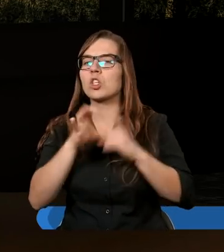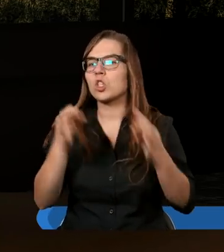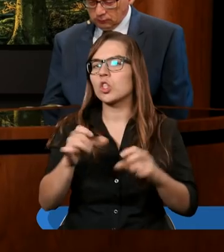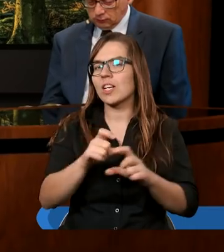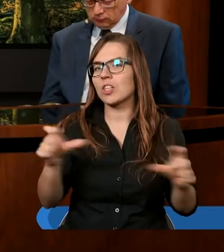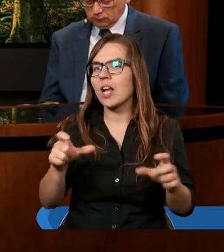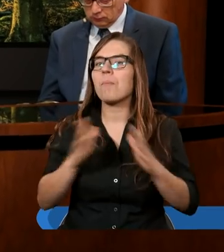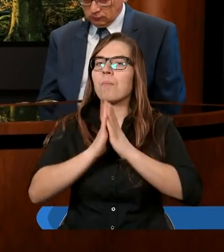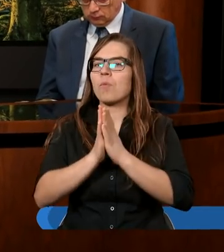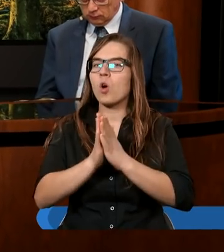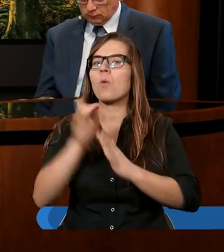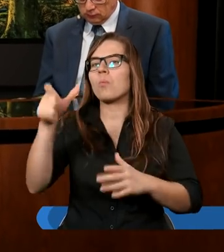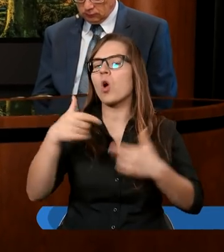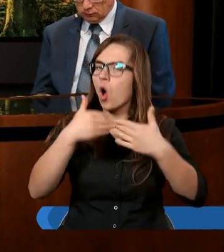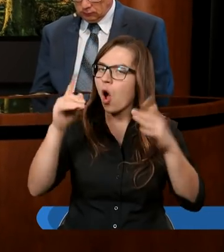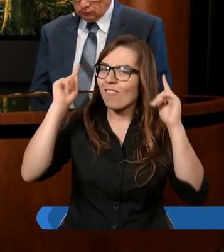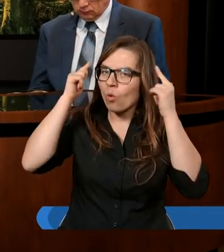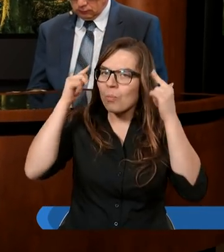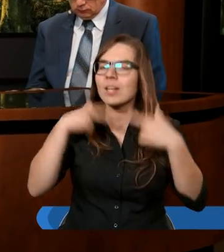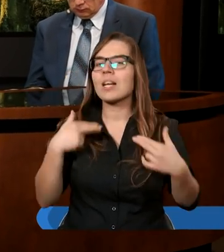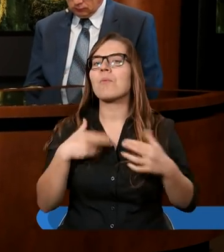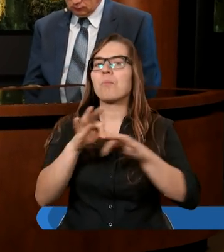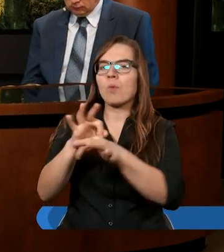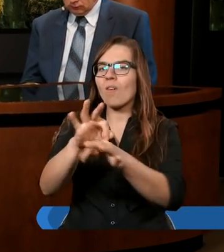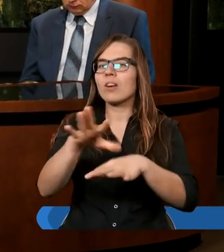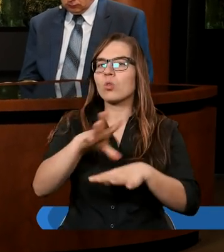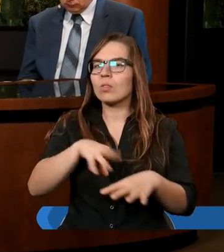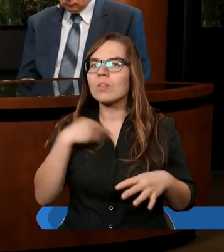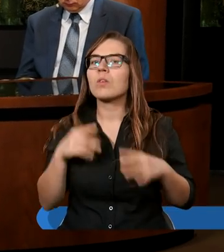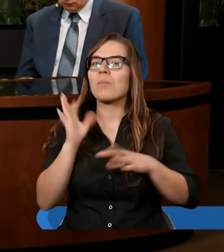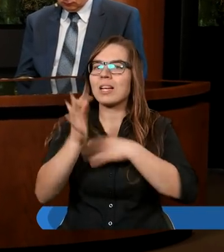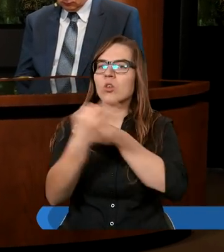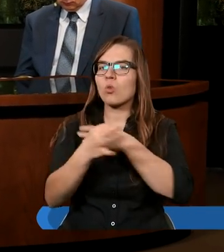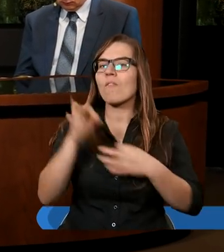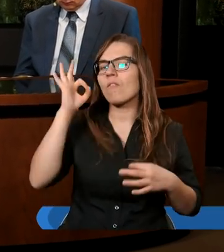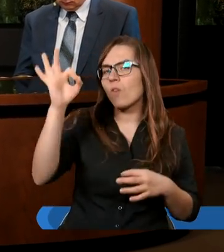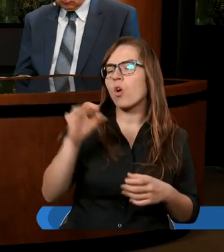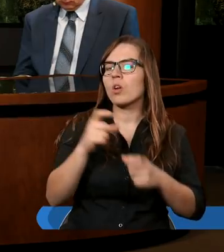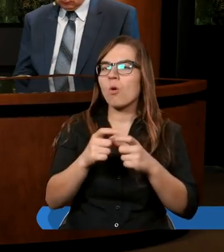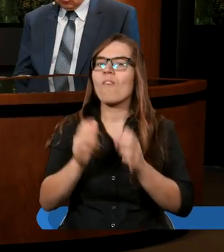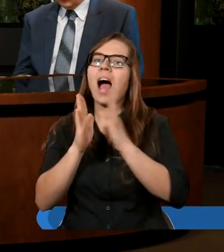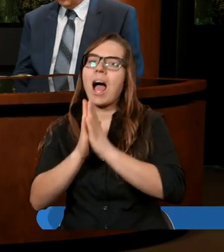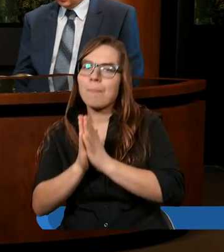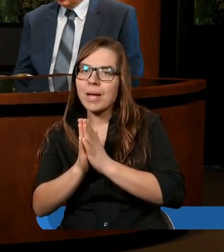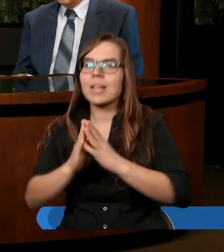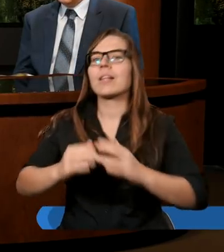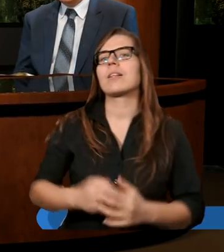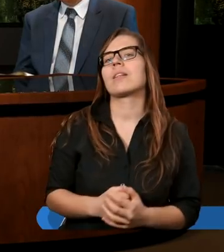czasach. Prosimy Cię, otwórz nasze umysły i prowadź nas Duchem Świętym, kiedy będziemy studiowali Twoje słowo. Amen.